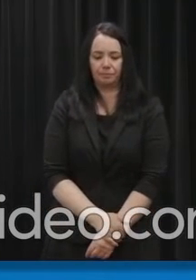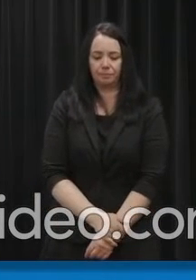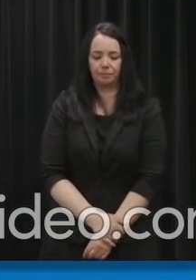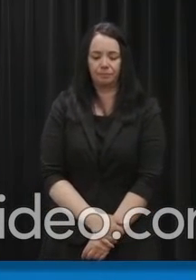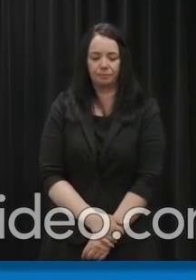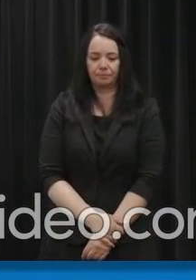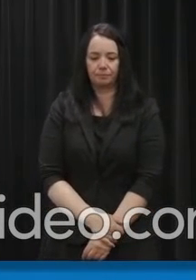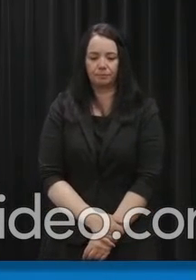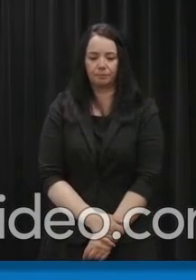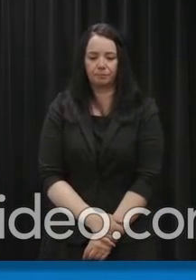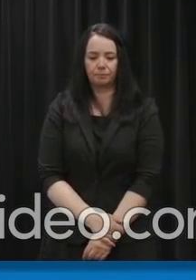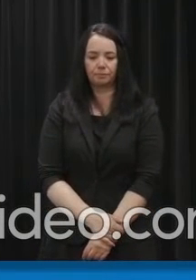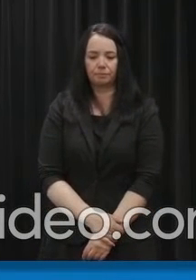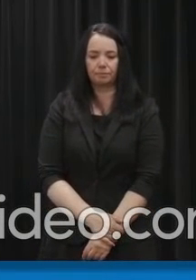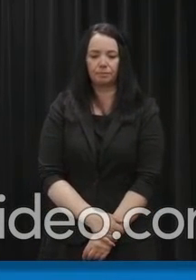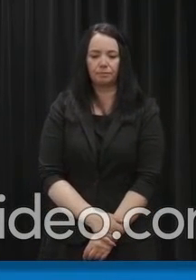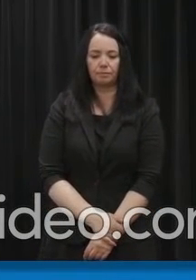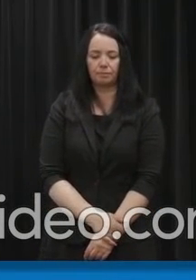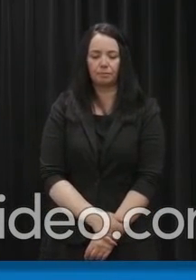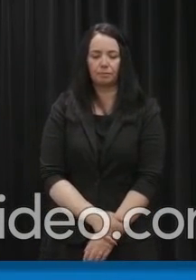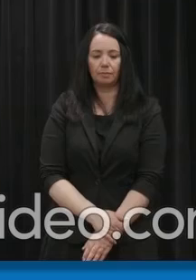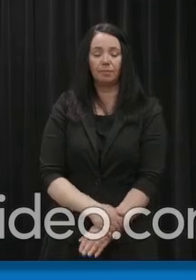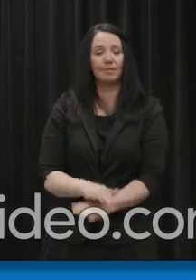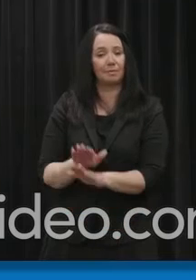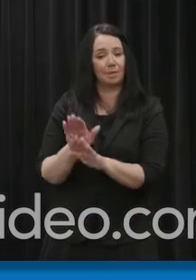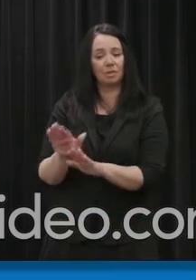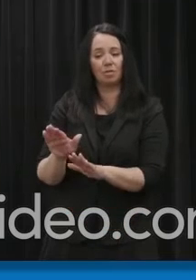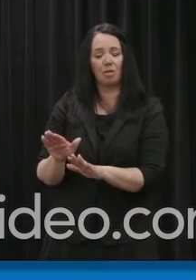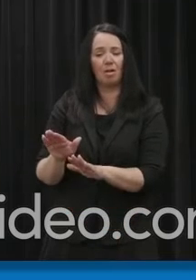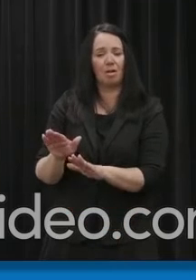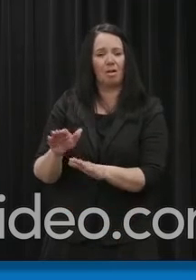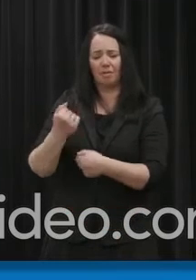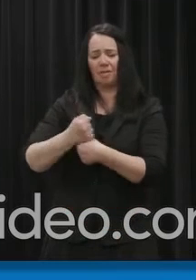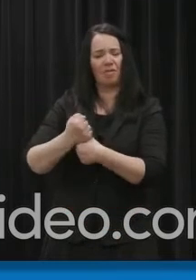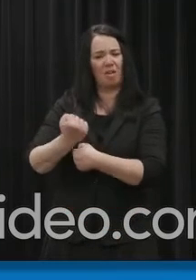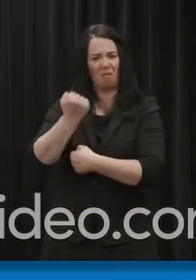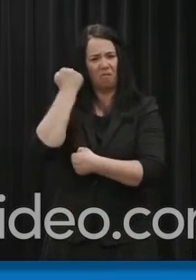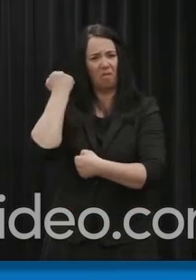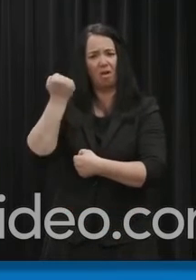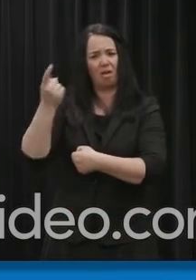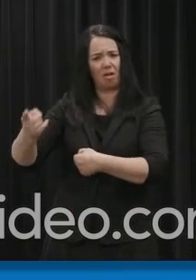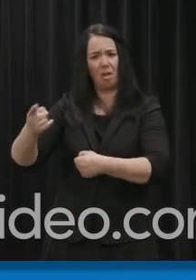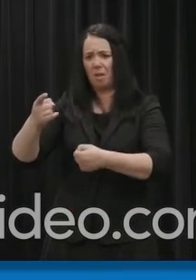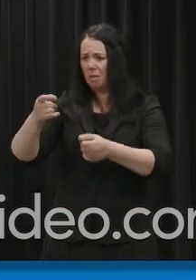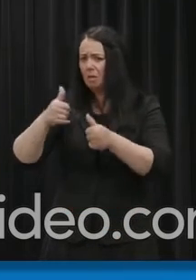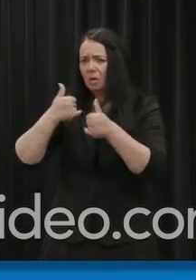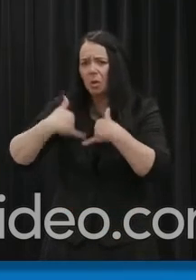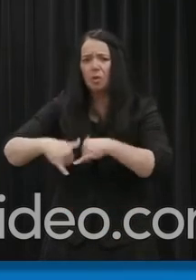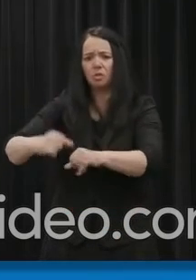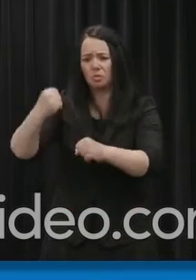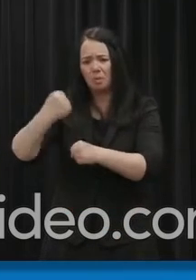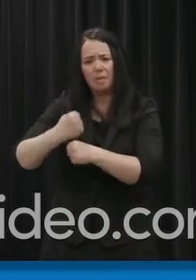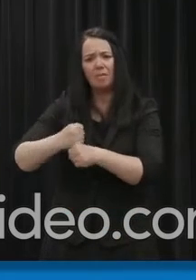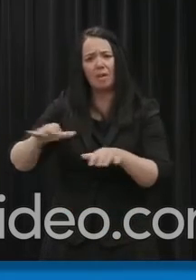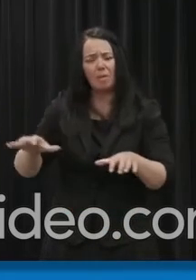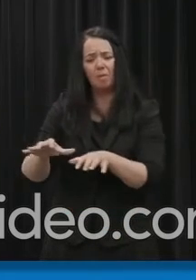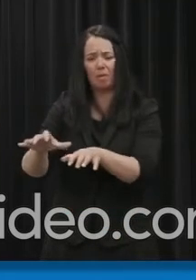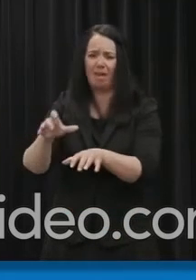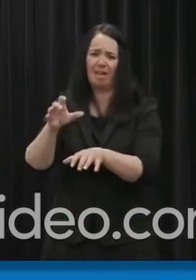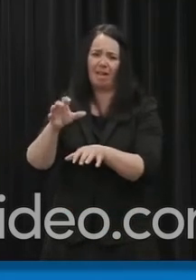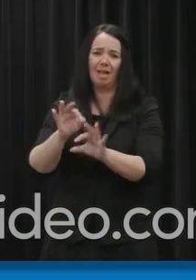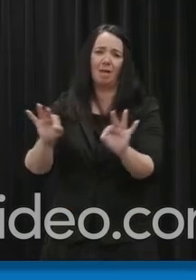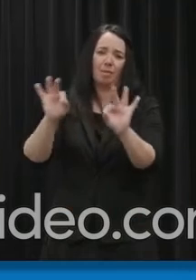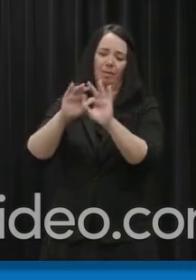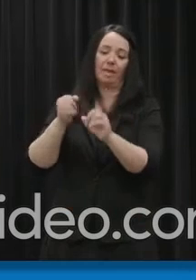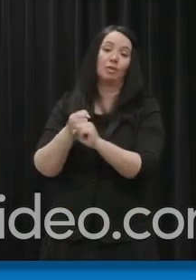courageusement de leurs tâches et méritent nos éloges et notre soutien. Ils effectuent un